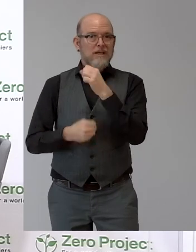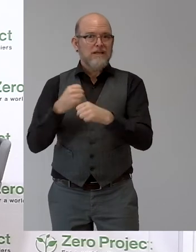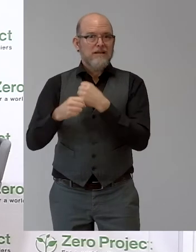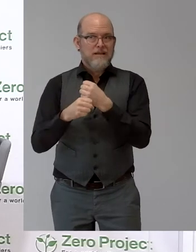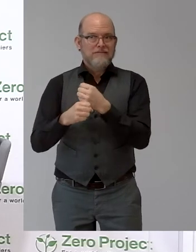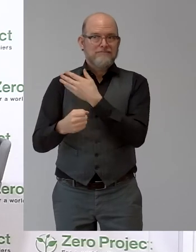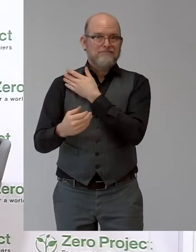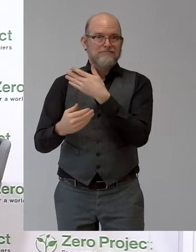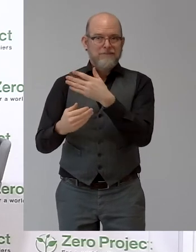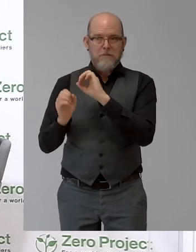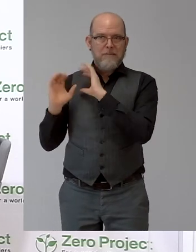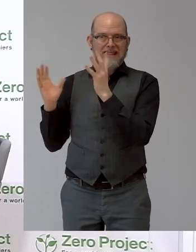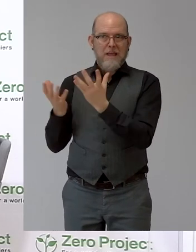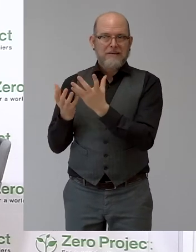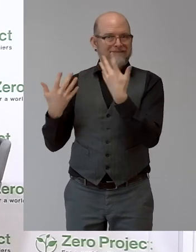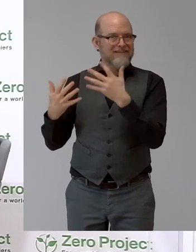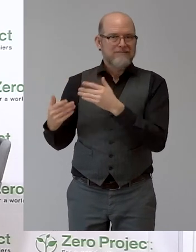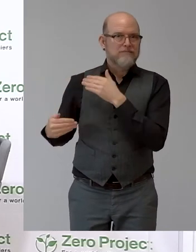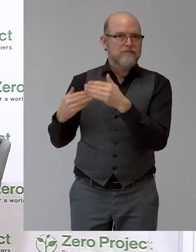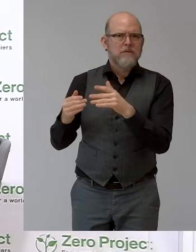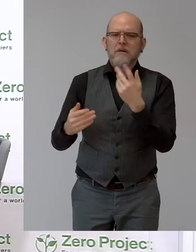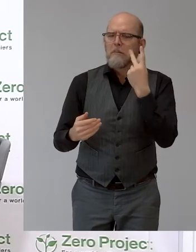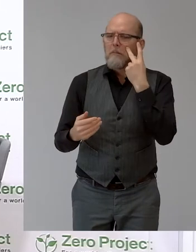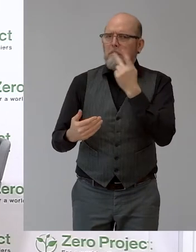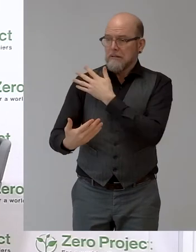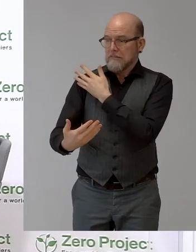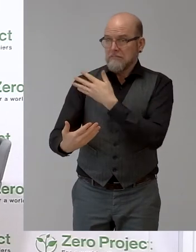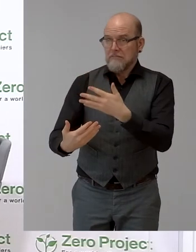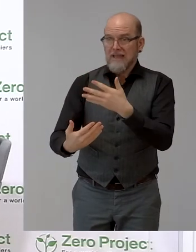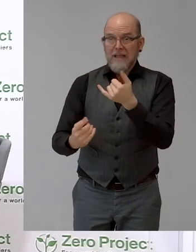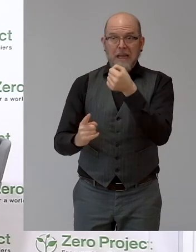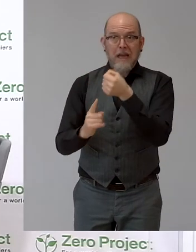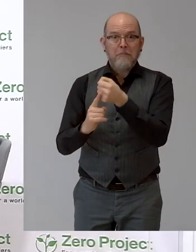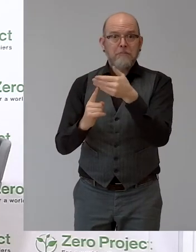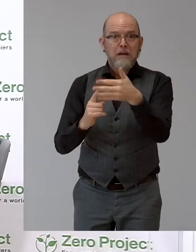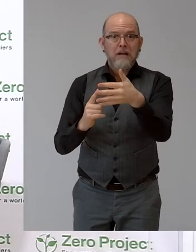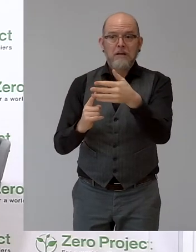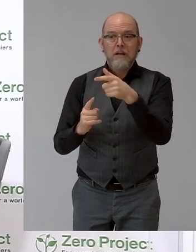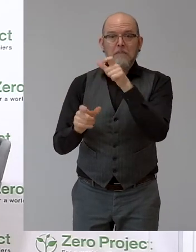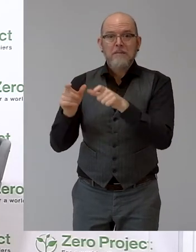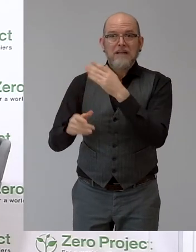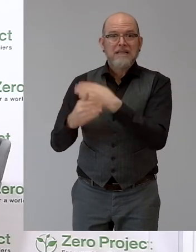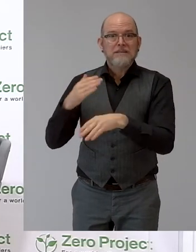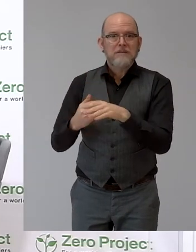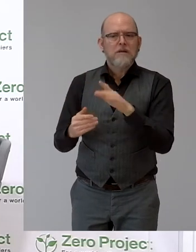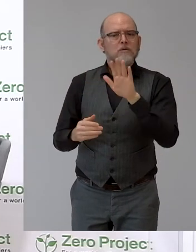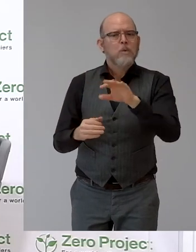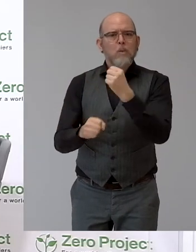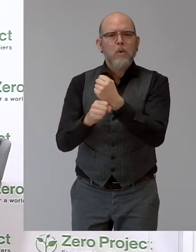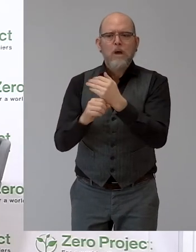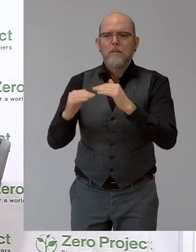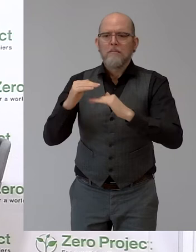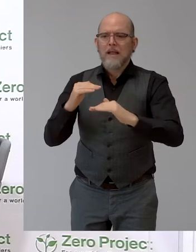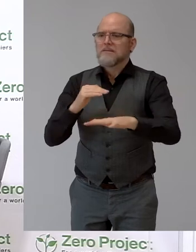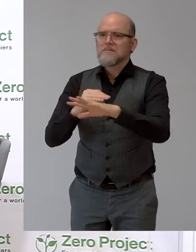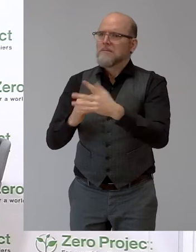mir vorstellen, Sie kennen die Zahlen. Wie schaut es aus mit der Beschäftigung von Menschen mit Behinderungen jetzt durch